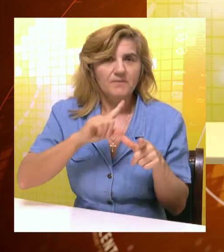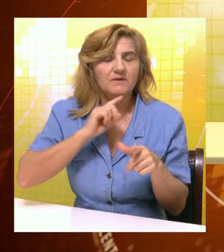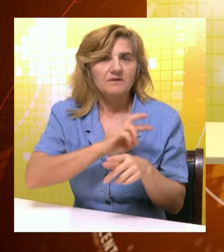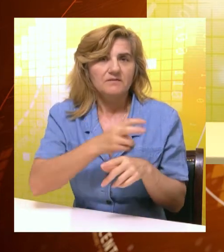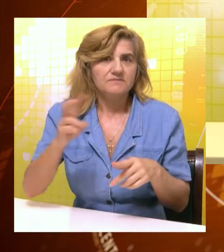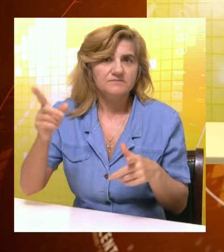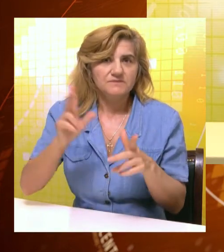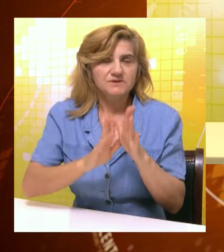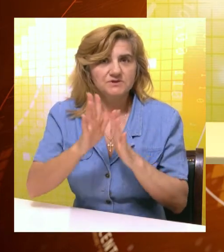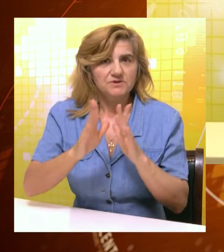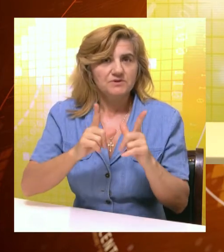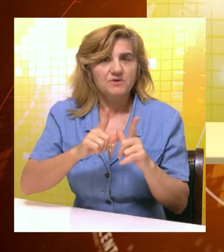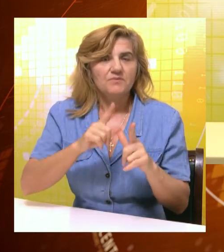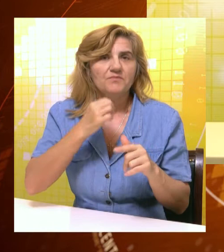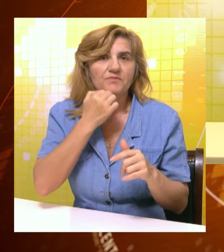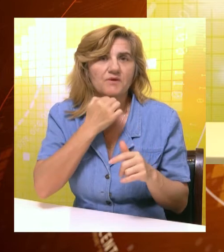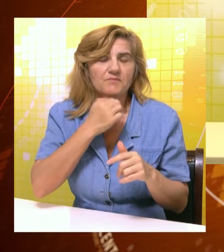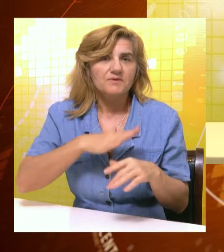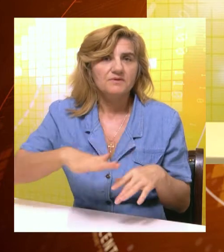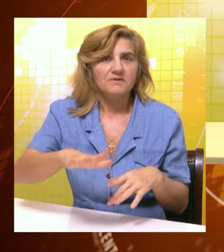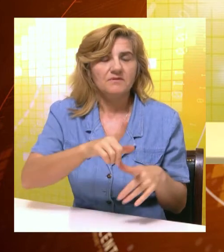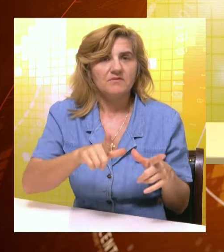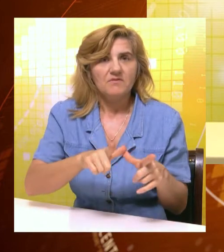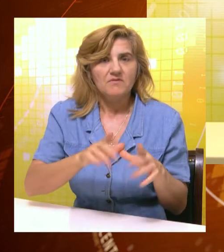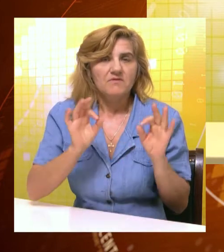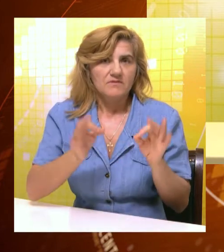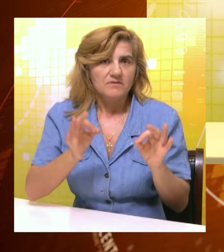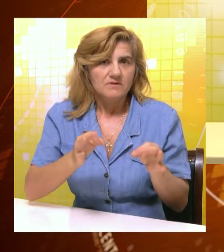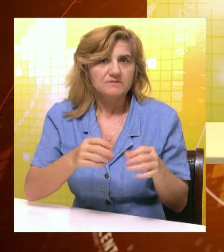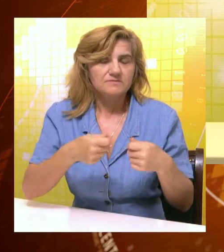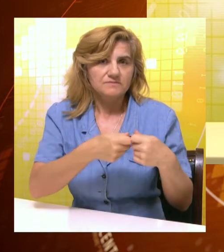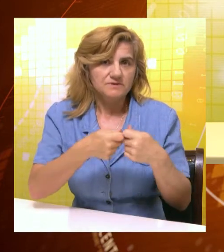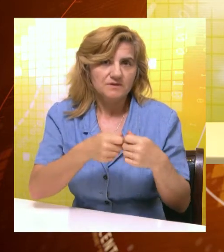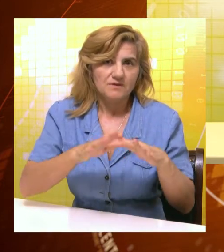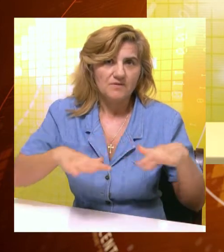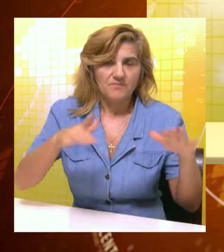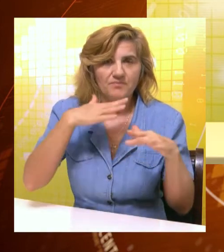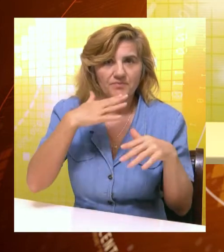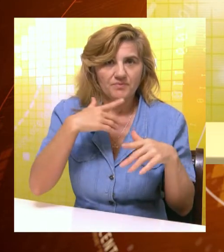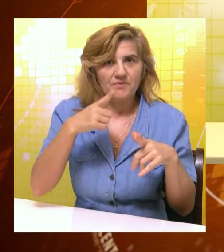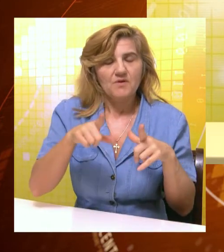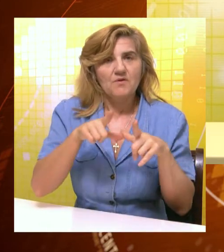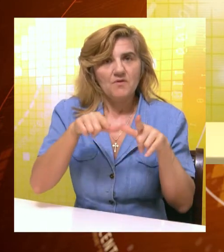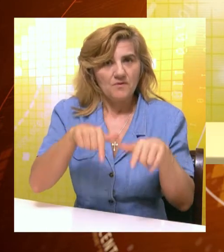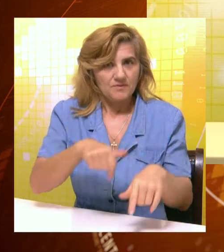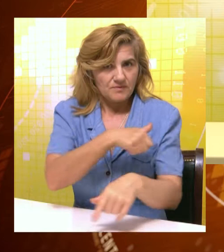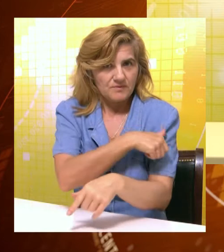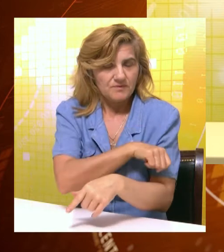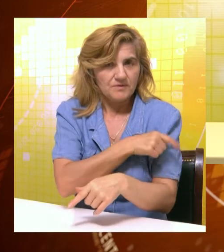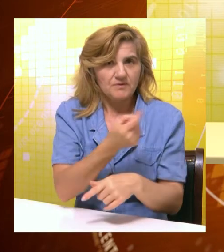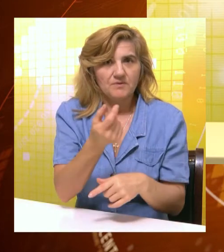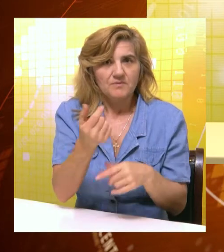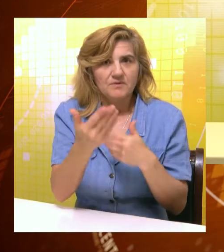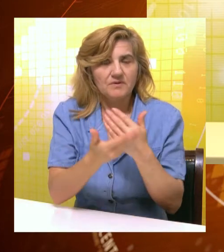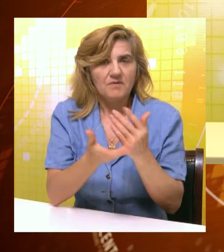ogleda. Na tradicionalnoj manifestaciji poljoprivrednika i poljoprivrednih stručnjaka istaknuto je da će ove godine prosečan prinos